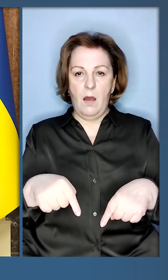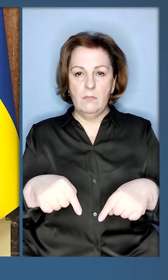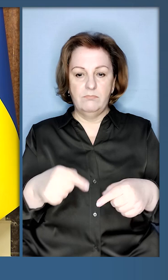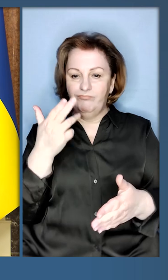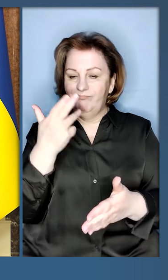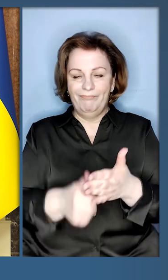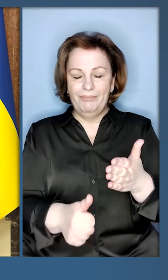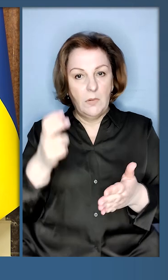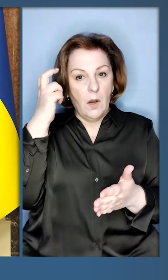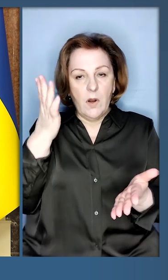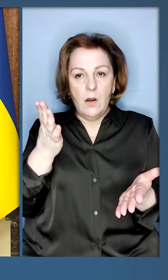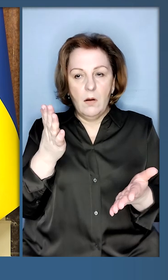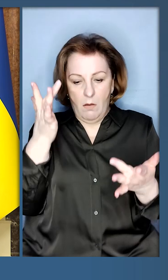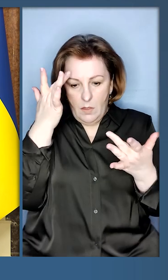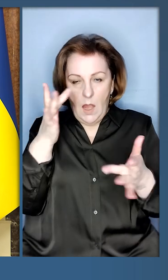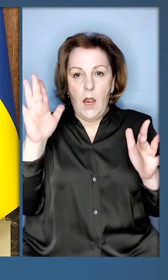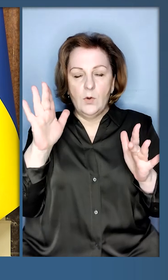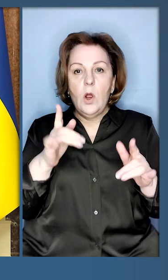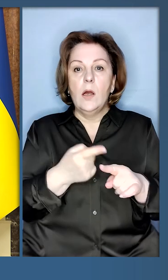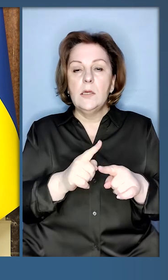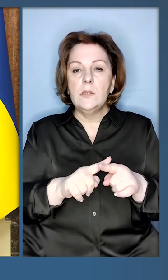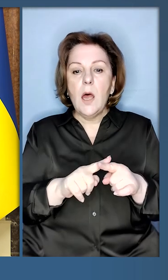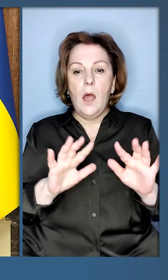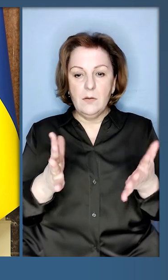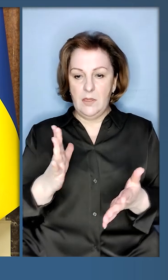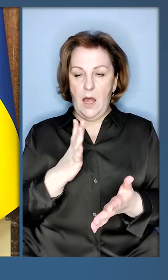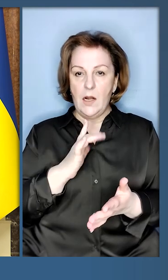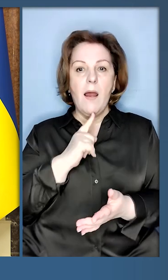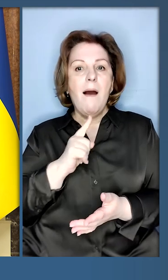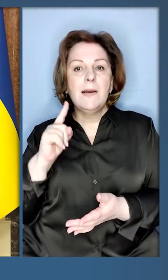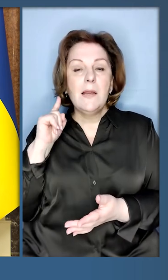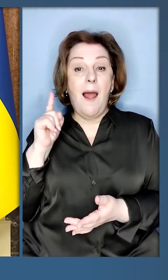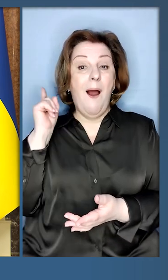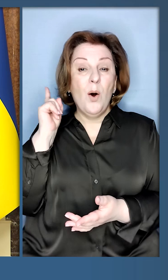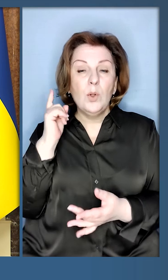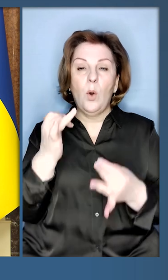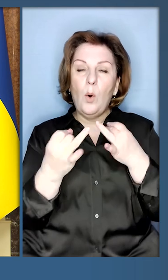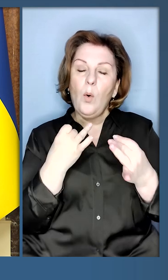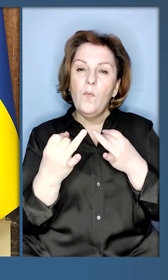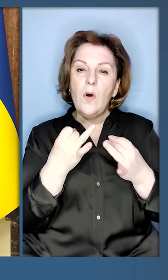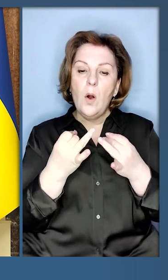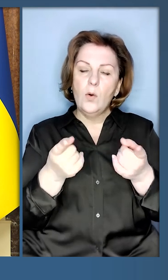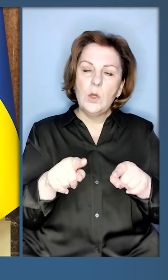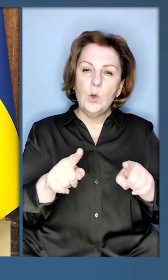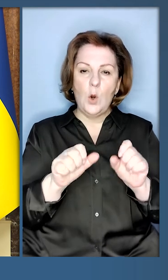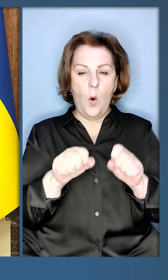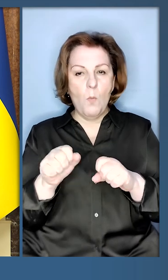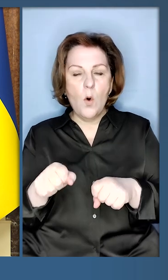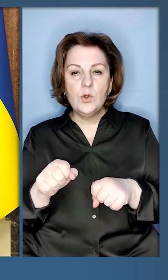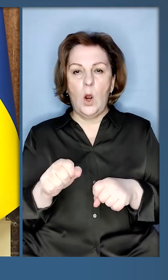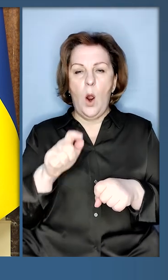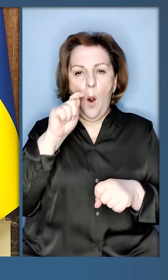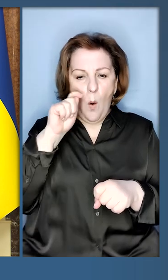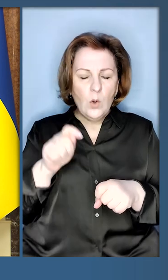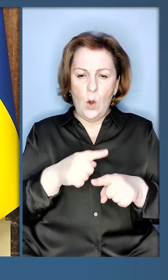неочікувано, що це трапилося рік тому. Але тоді говорили про те, що можливо Україні скоро не